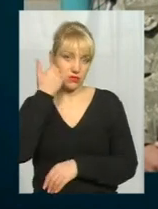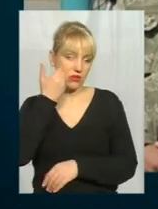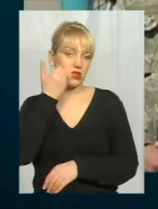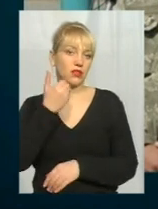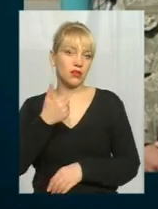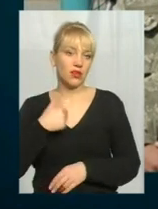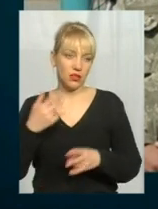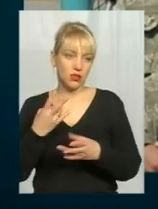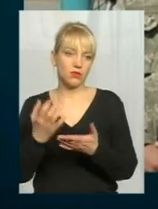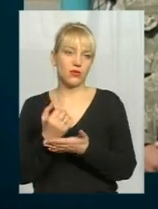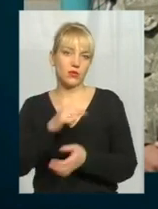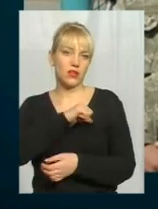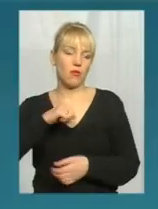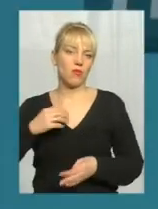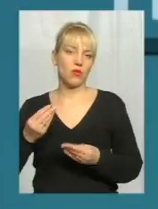треба заробляти самому рожі.